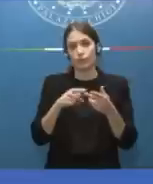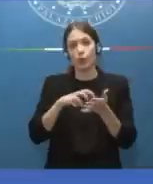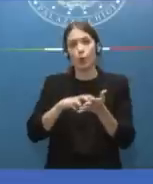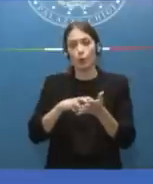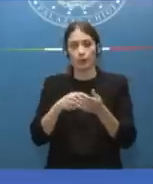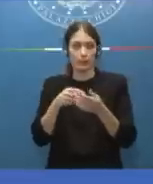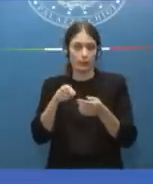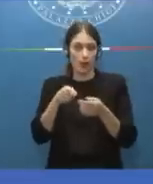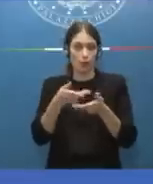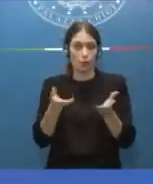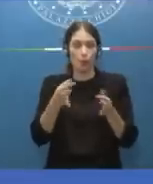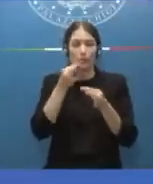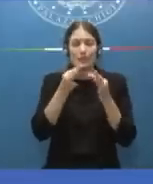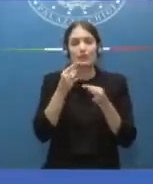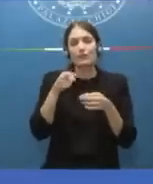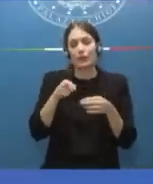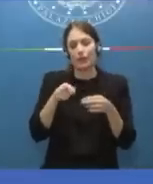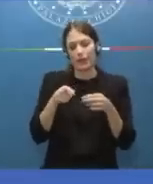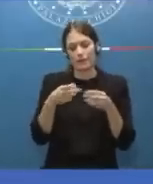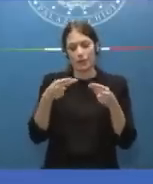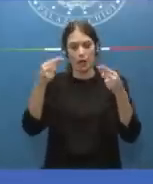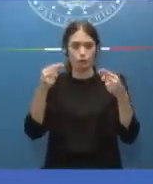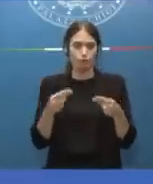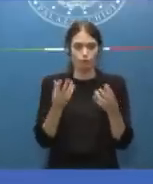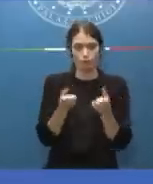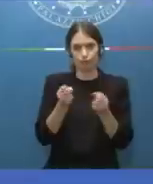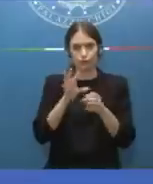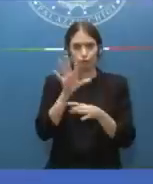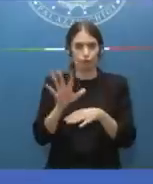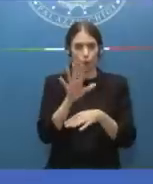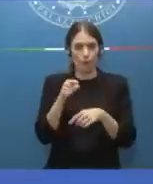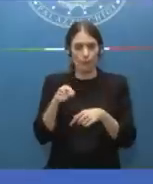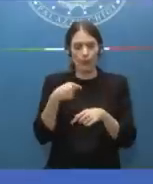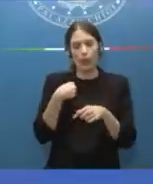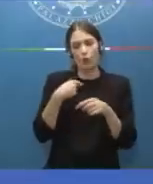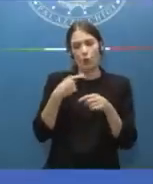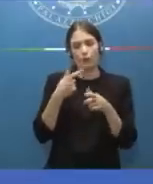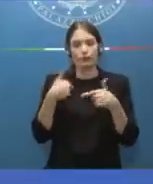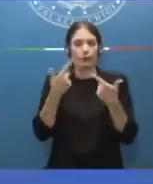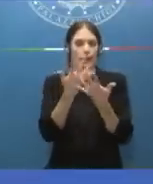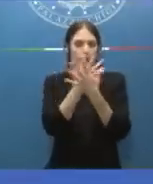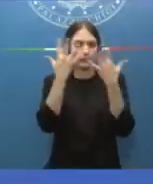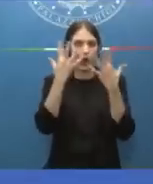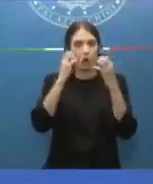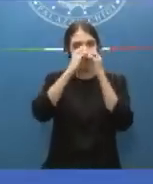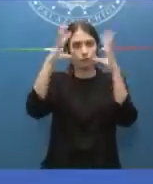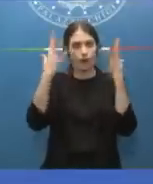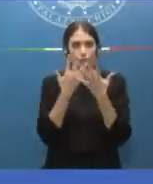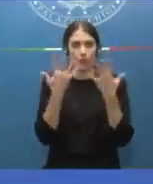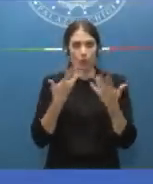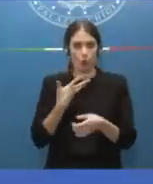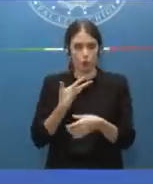in maniera, seppure sommaria, ma insomma abbastanza tecnica, come fotografa soprattutto gli eventi che qualifichiamo come real party.